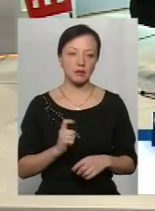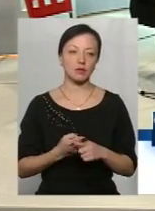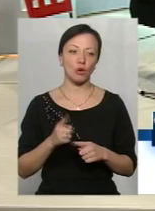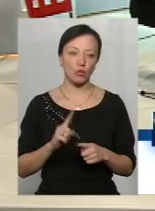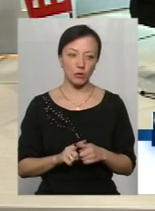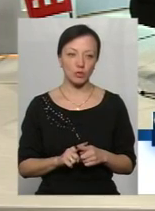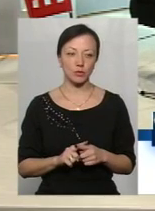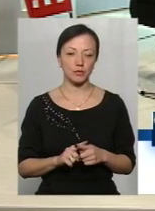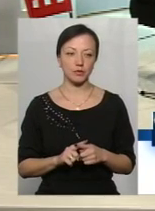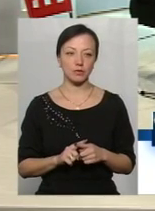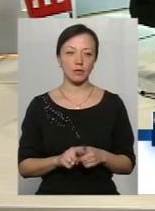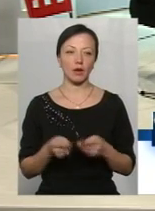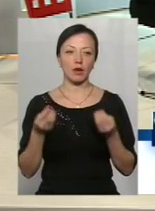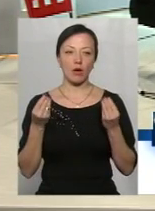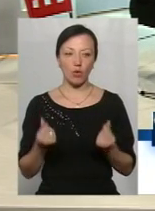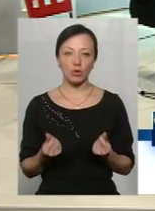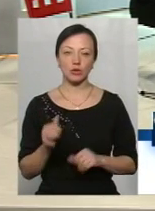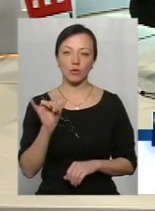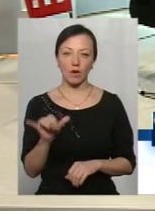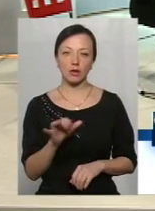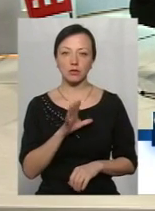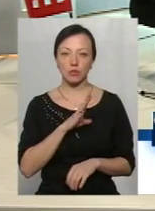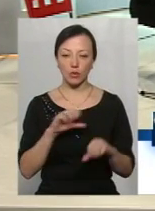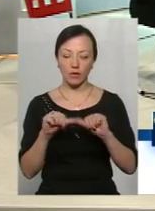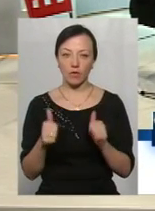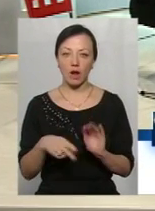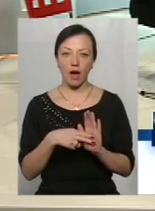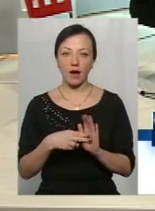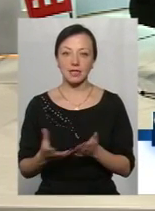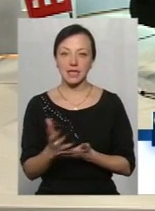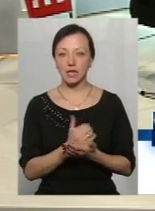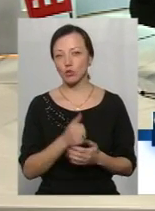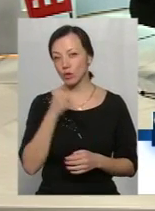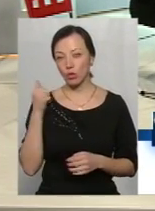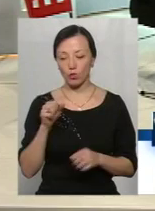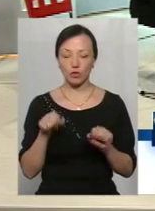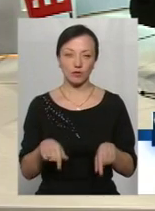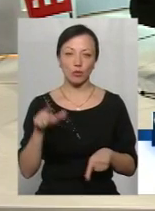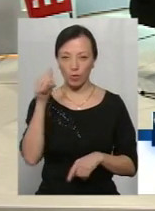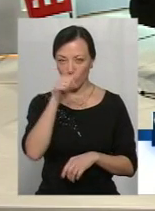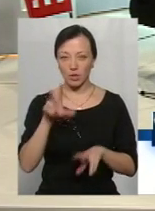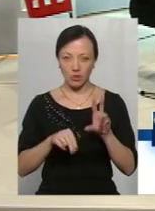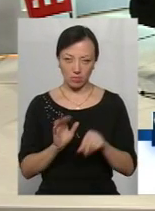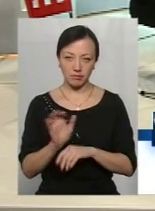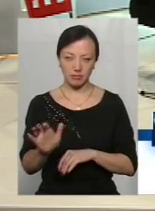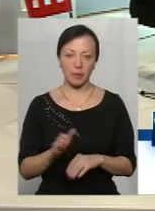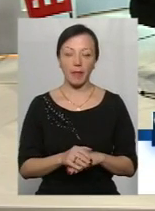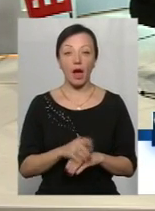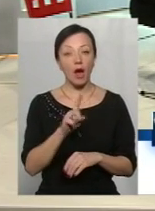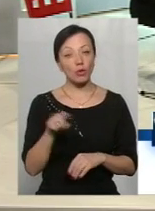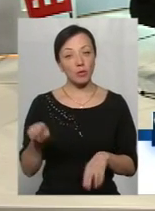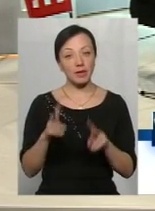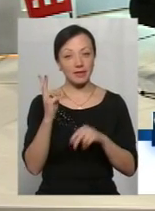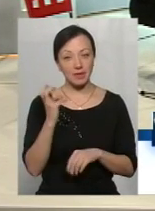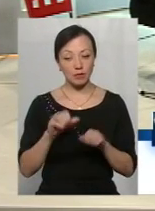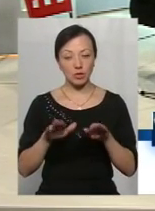кошти, які у вас були у вигляді акцизу минулого року, я думаю, що на них ви можете в цьому році розраховувати. По 200-ті постанови,